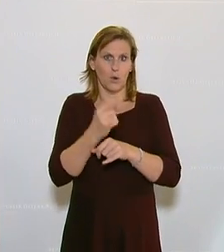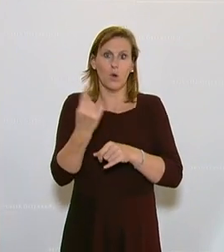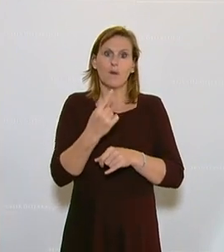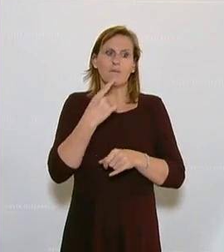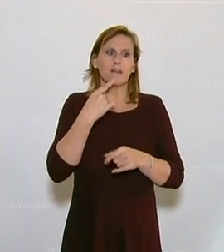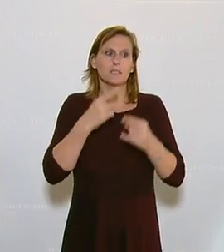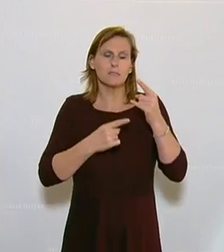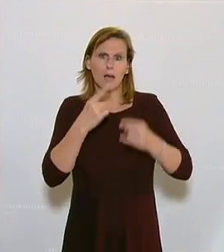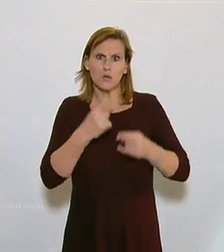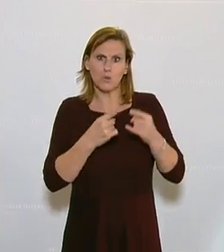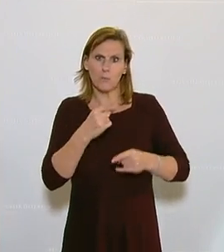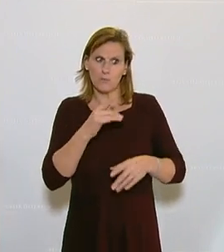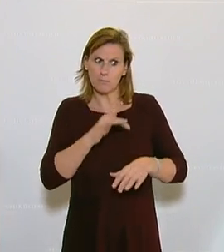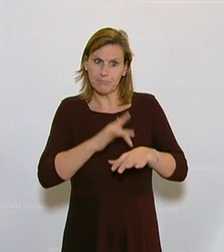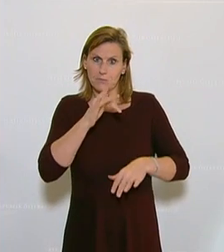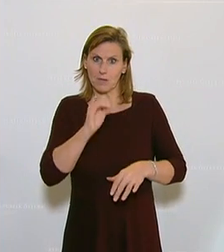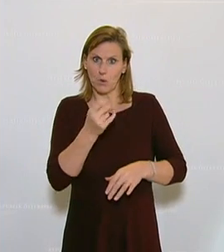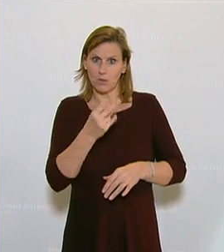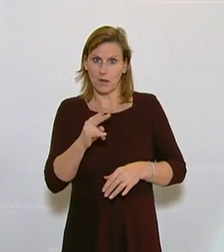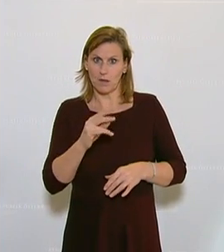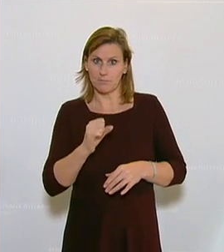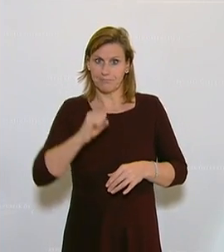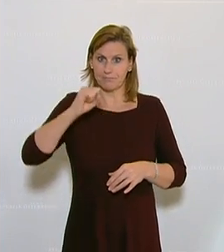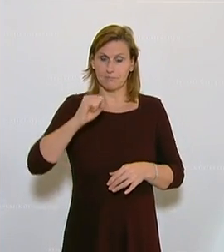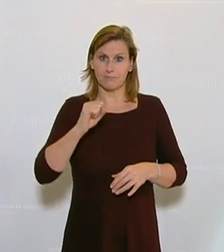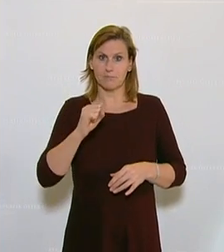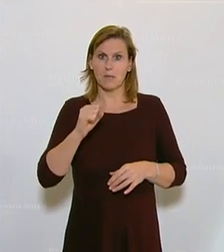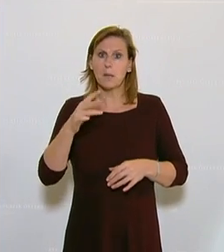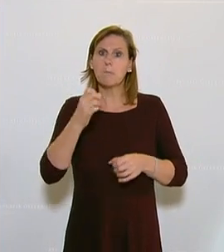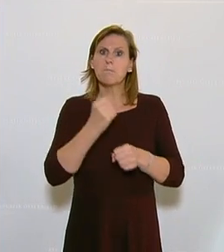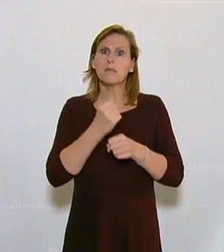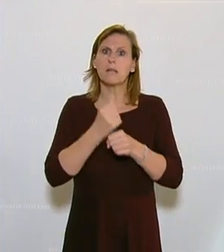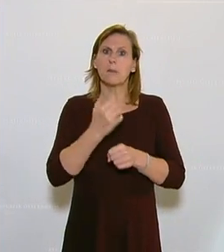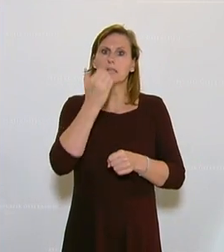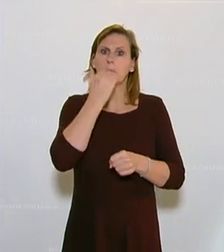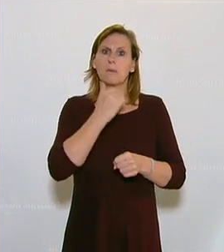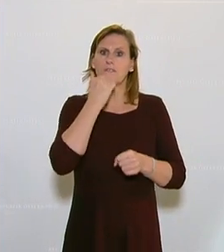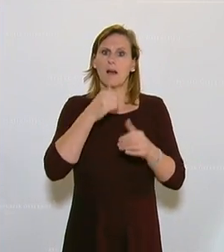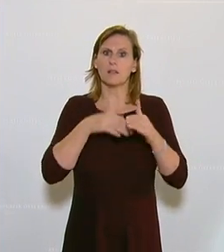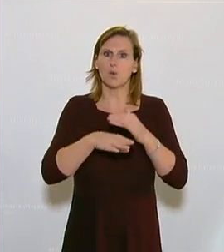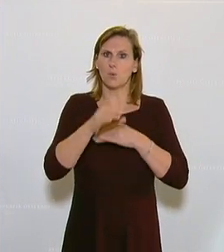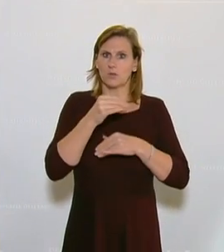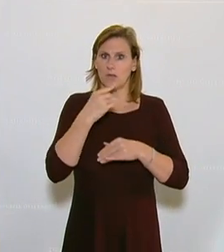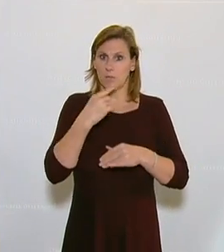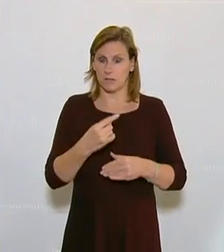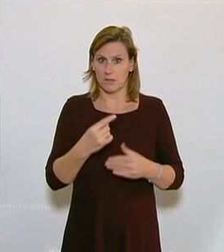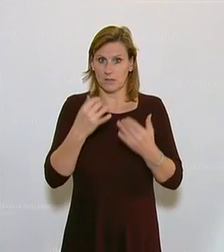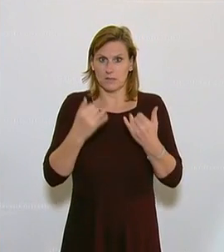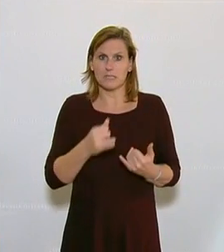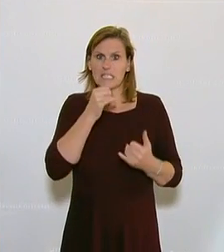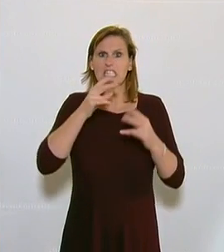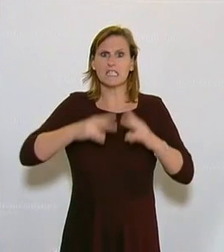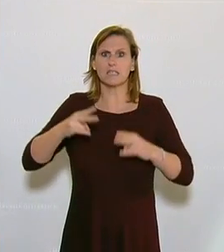fraglich ist, oder wer sagt überhaupt, dass es rechtswidrig ist? Irgendein Mitarbeiter aus einem privaten Unternehmen sagt das. Das ist kein